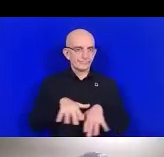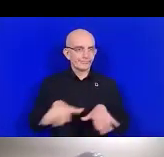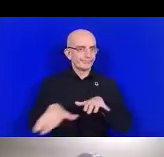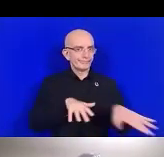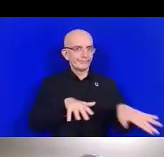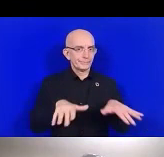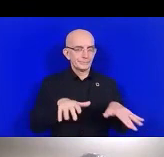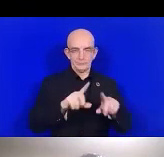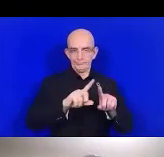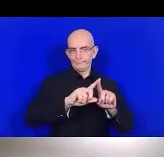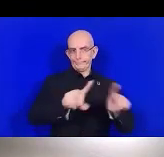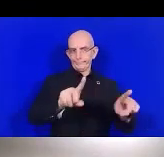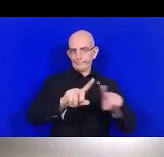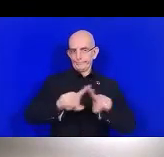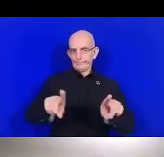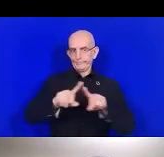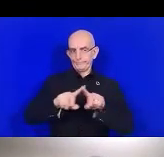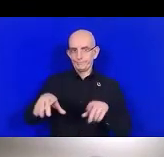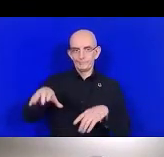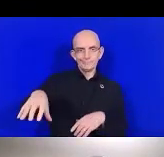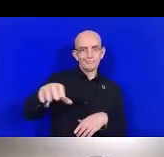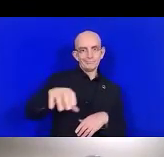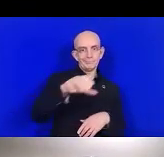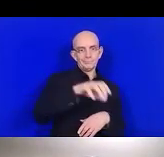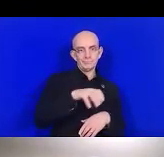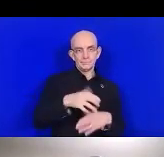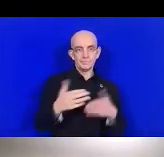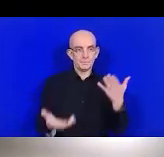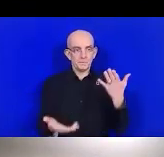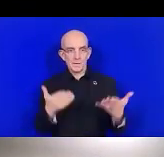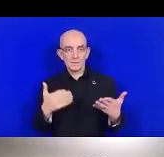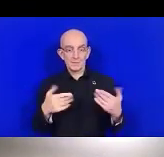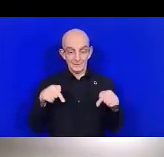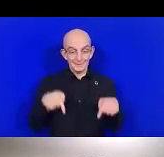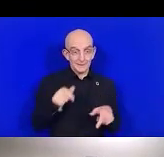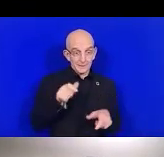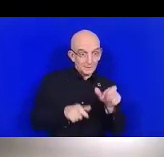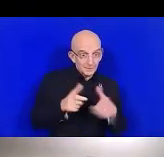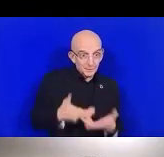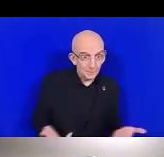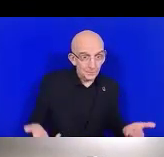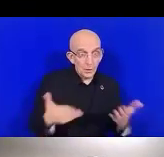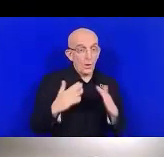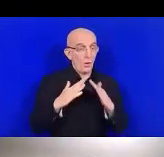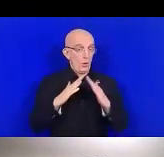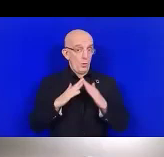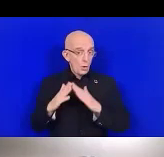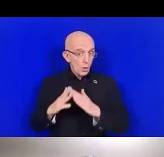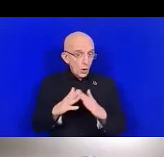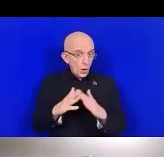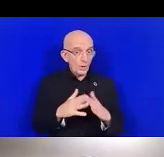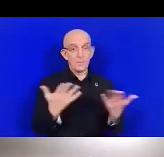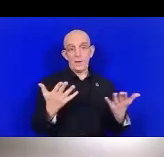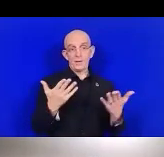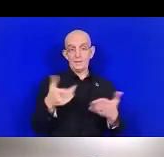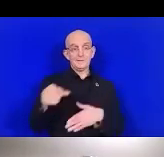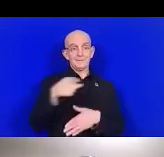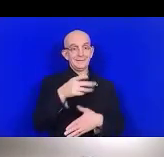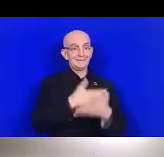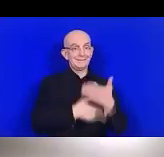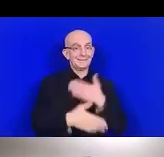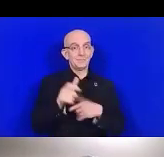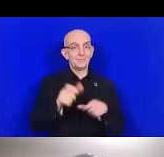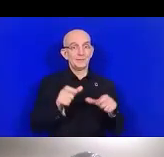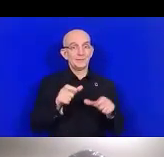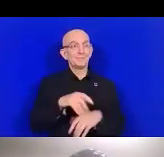Parfois, les individus, des personnes en situation de handicap sont laissés pour compte et ne peuvent donc pas participer parce que leur